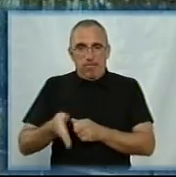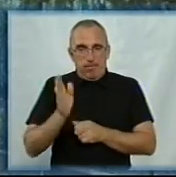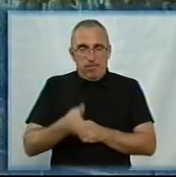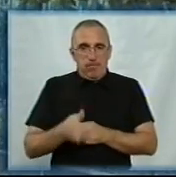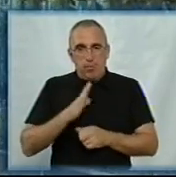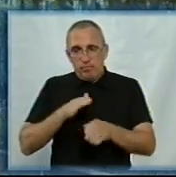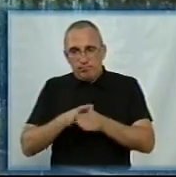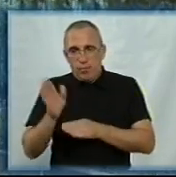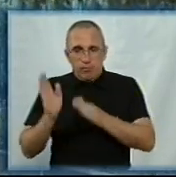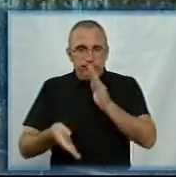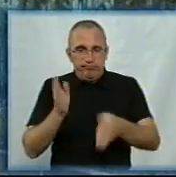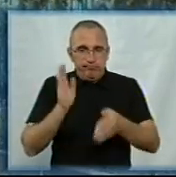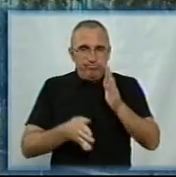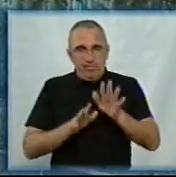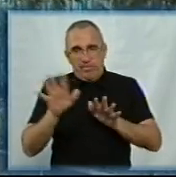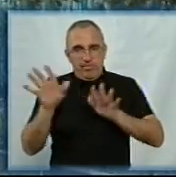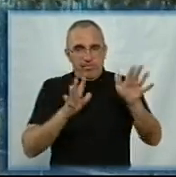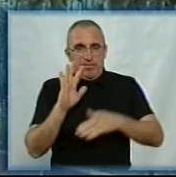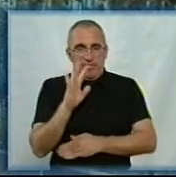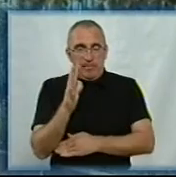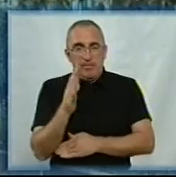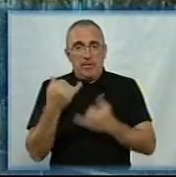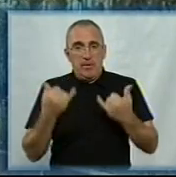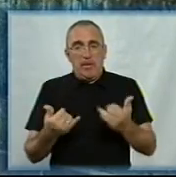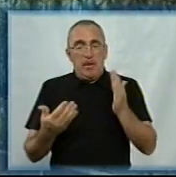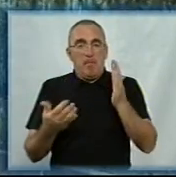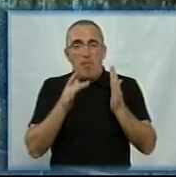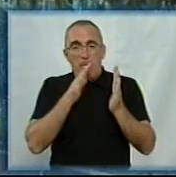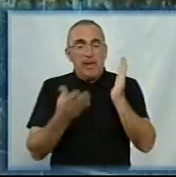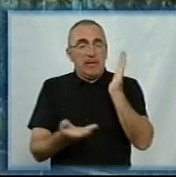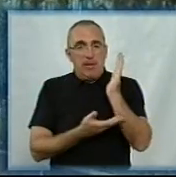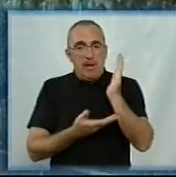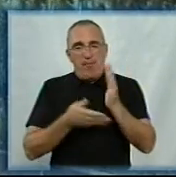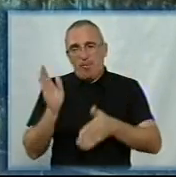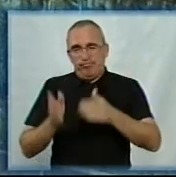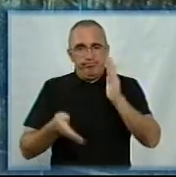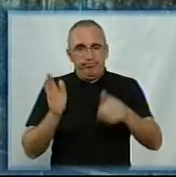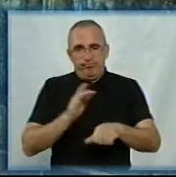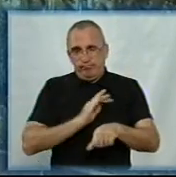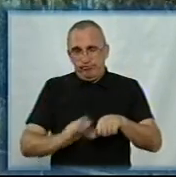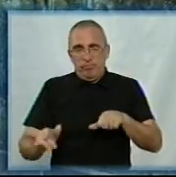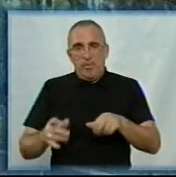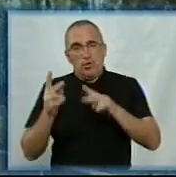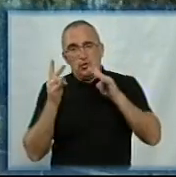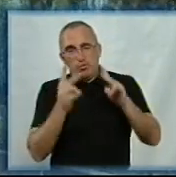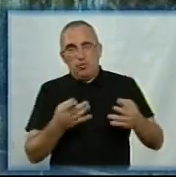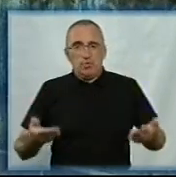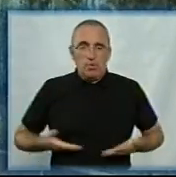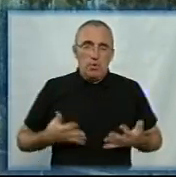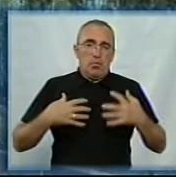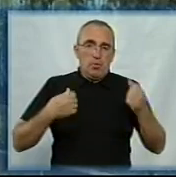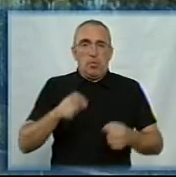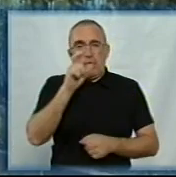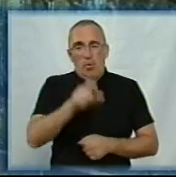розпил гілки. На даний момент дерево розпилене, загрози для життя та здоров'я